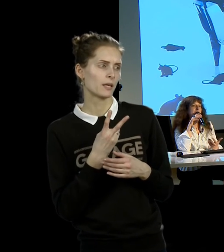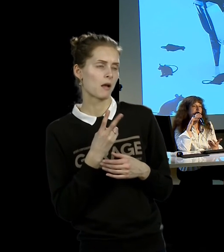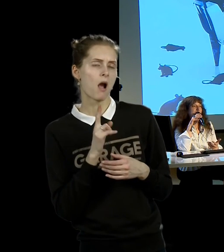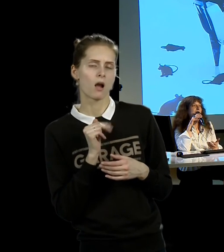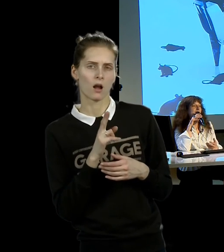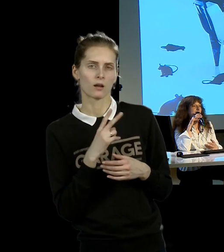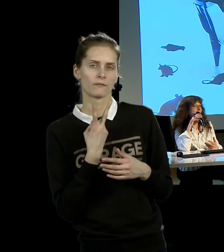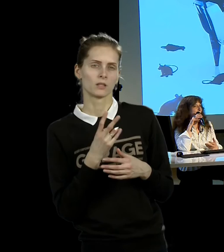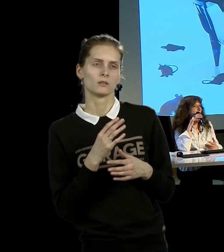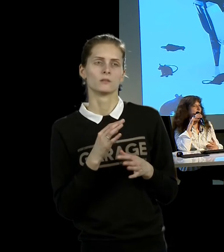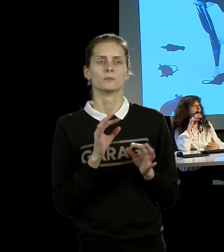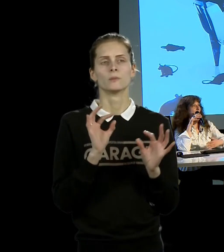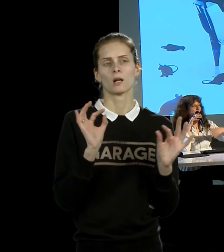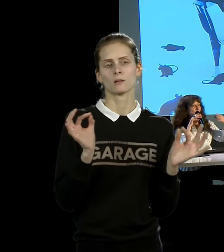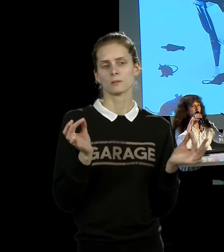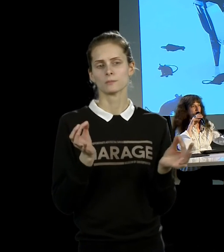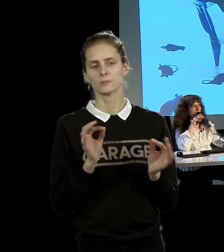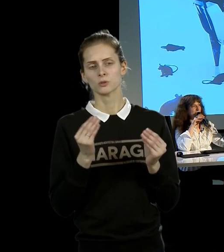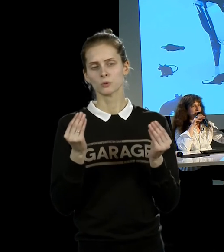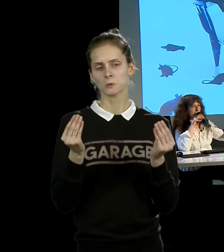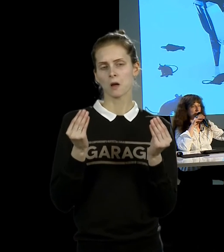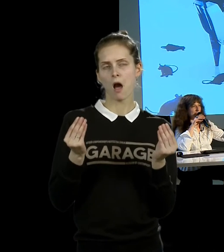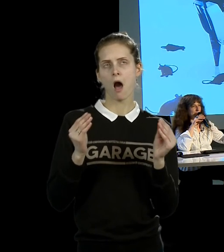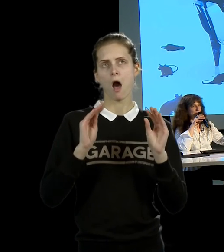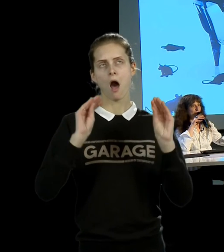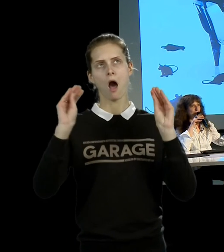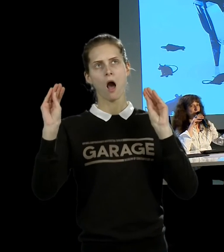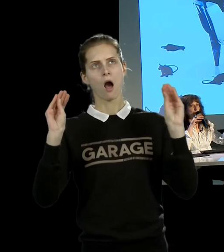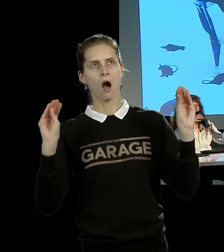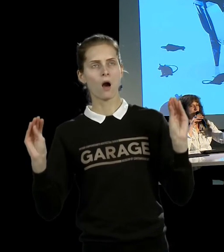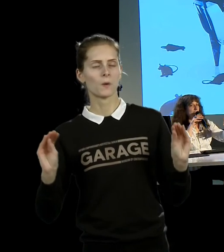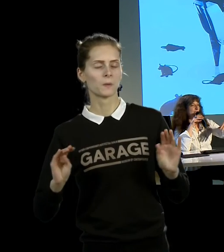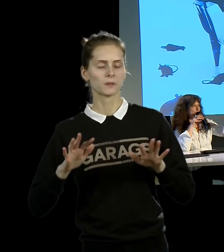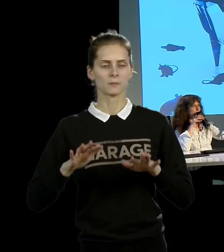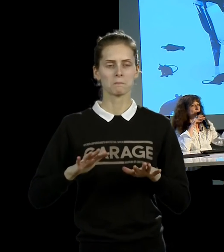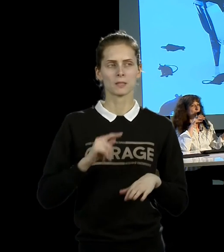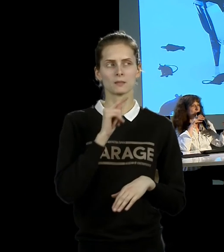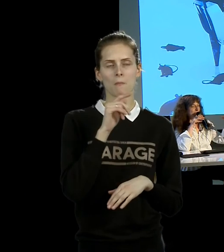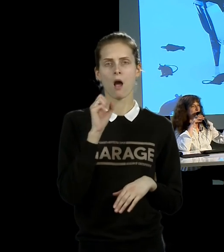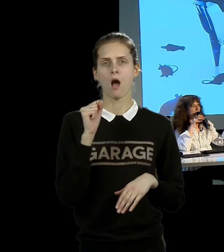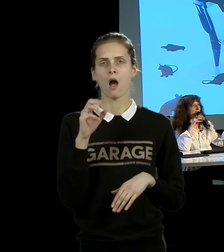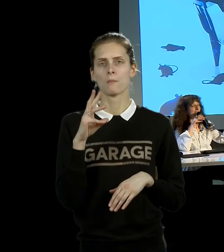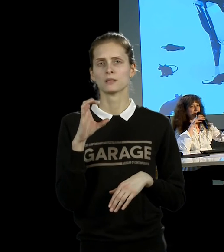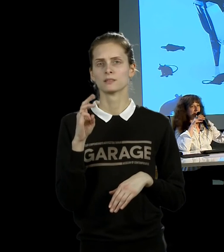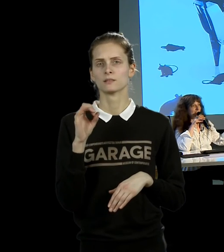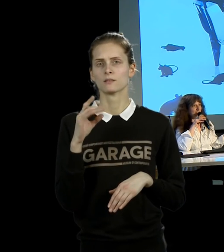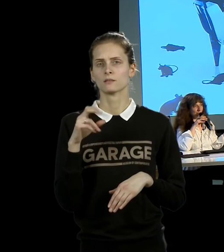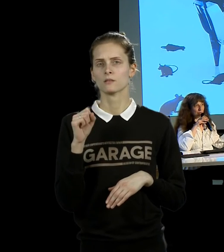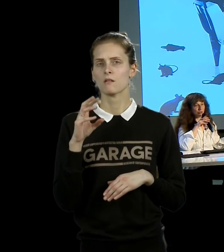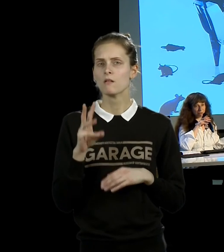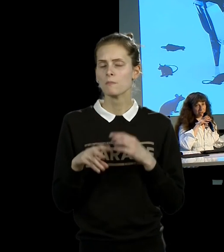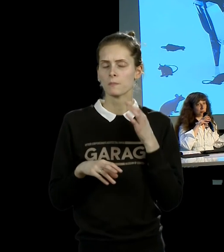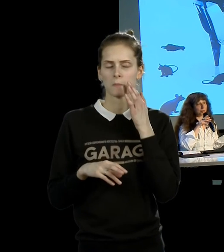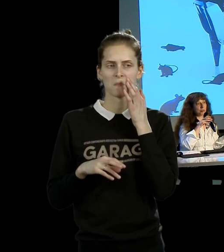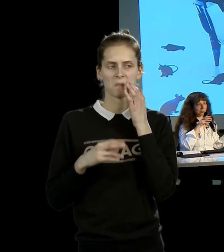средних лет дама в роскошных интерьерах, в амстердамском офисе с кучей шоферов, секретарей и так далее.